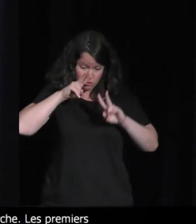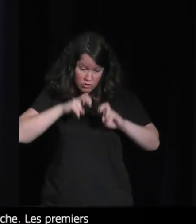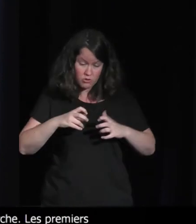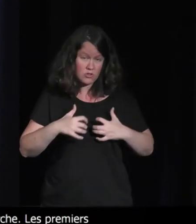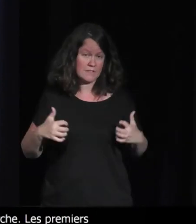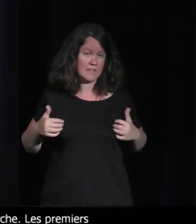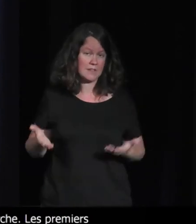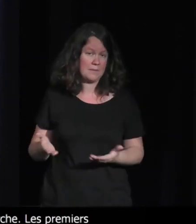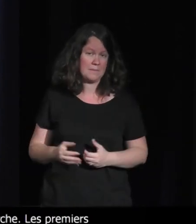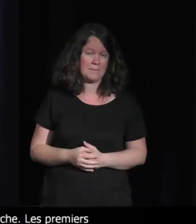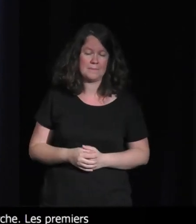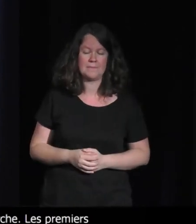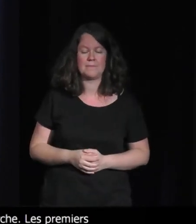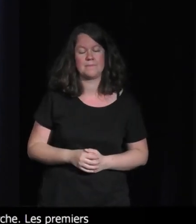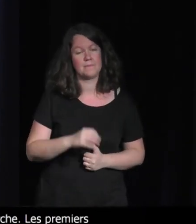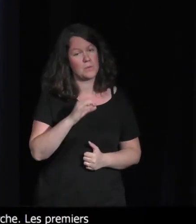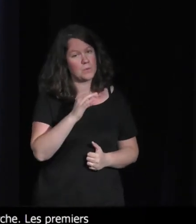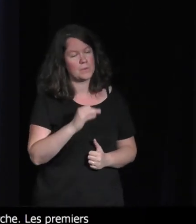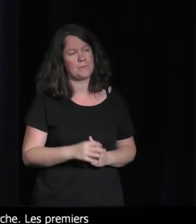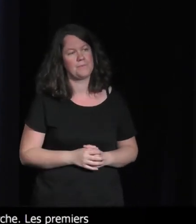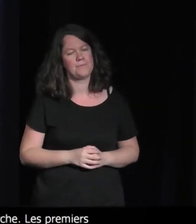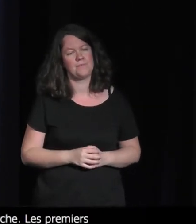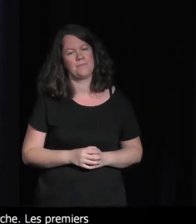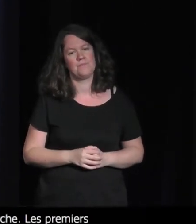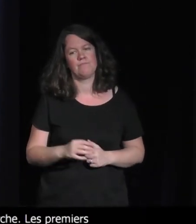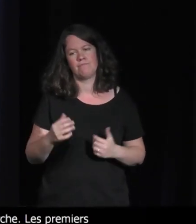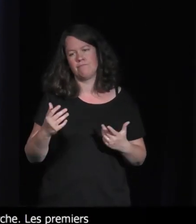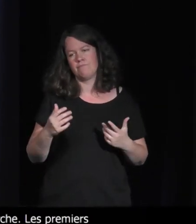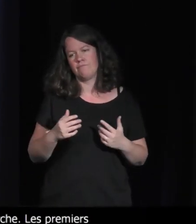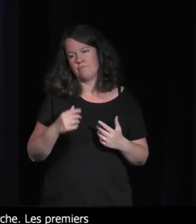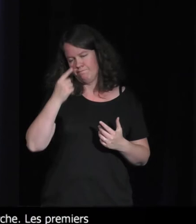Oui, après, ce que tu dis là, ça m'évoque plusieurs choses.